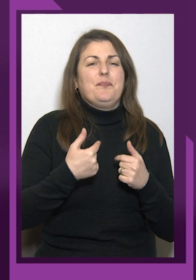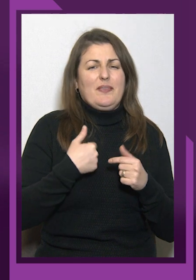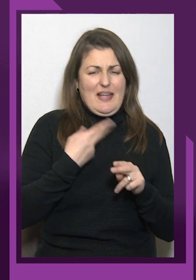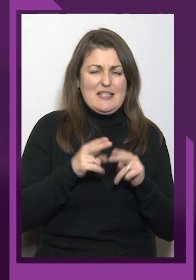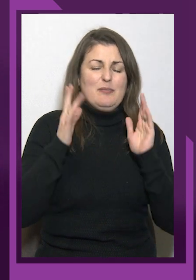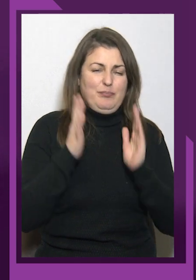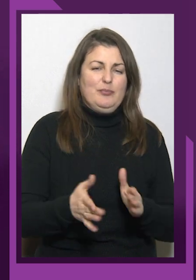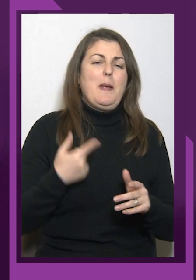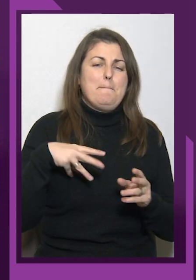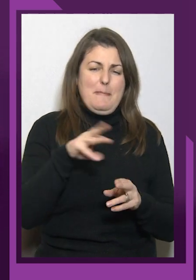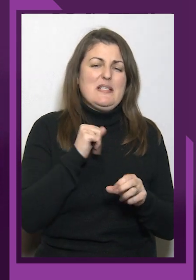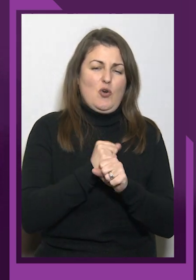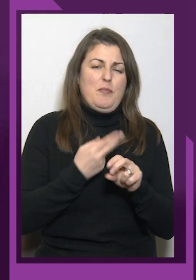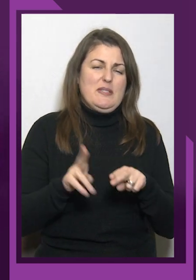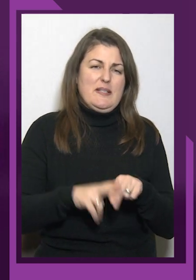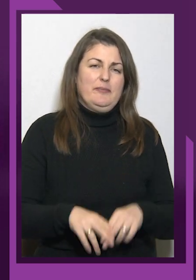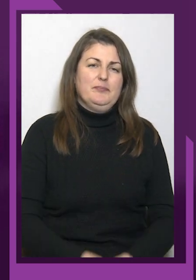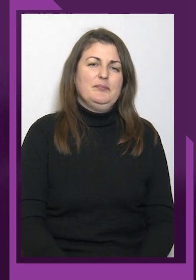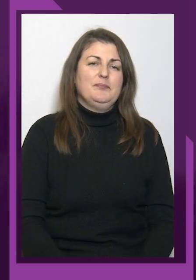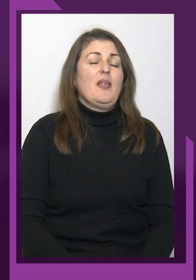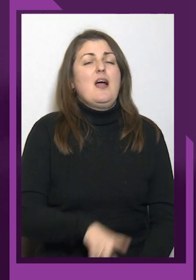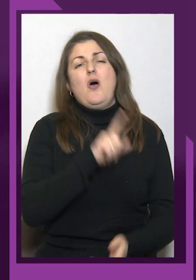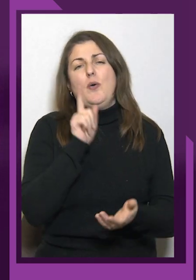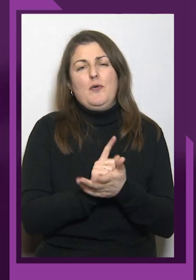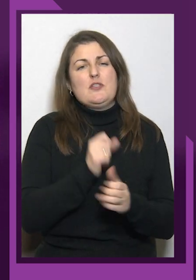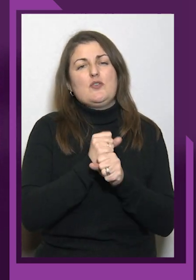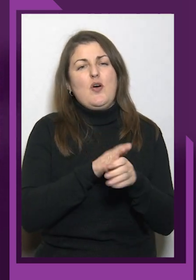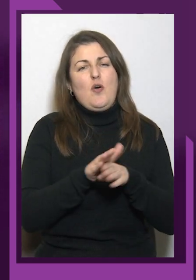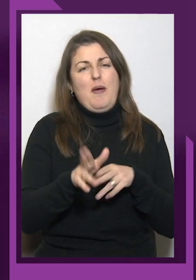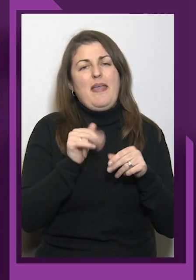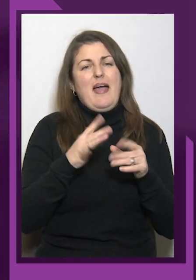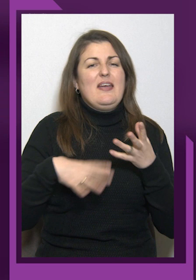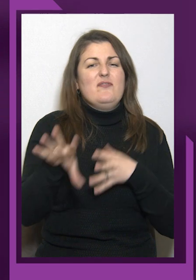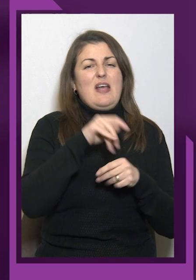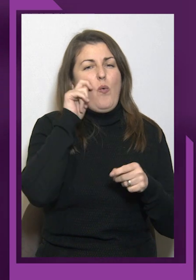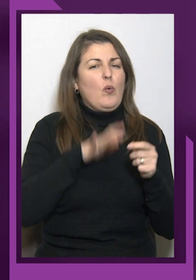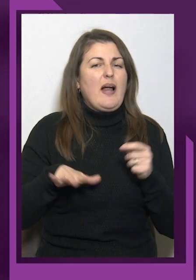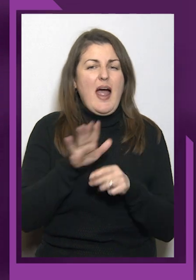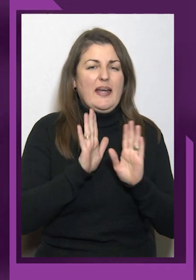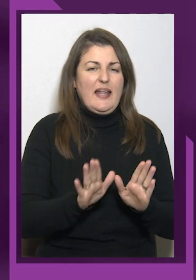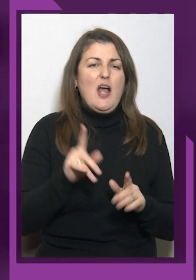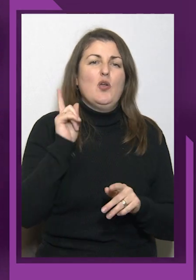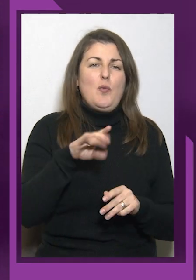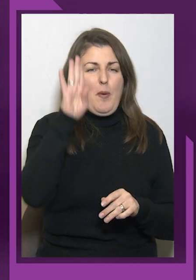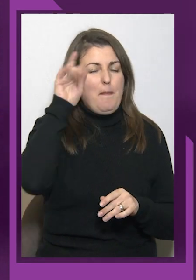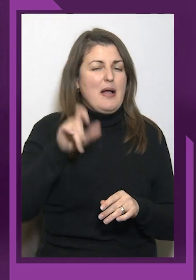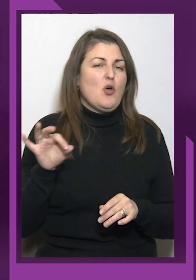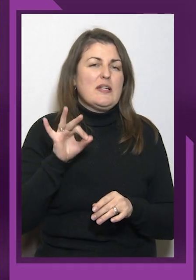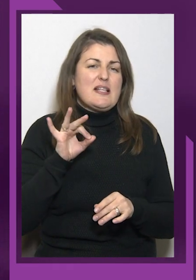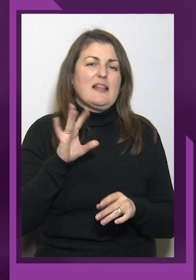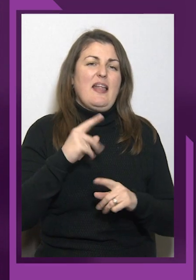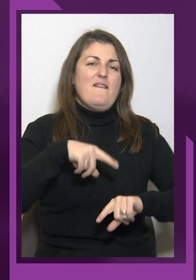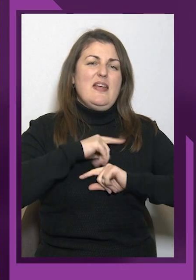'язково зробимо це все, як і вся Україна. Тому, пане Олександре, на фінал нашої розмови кілька слів